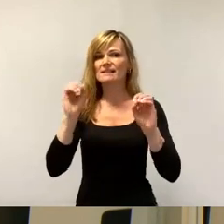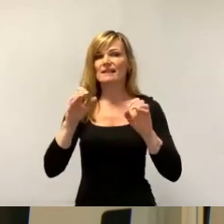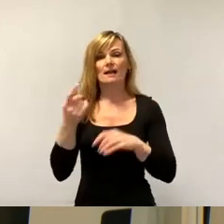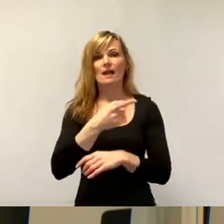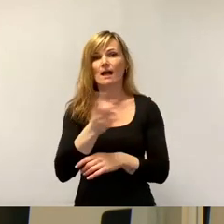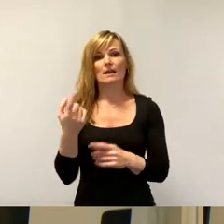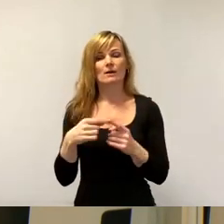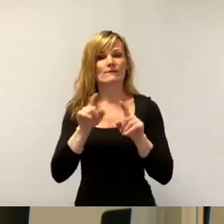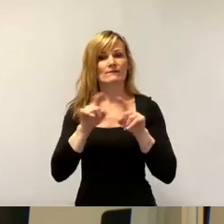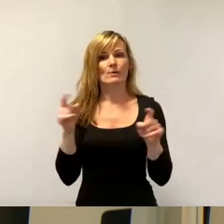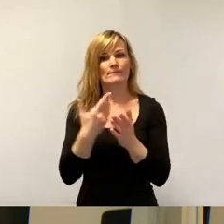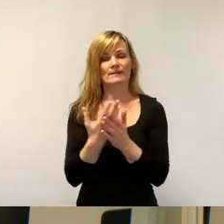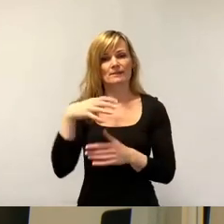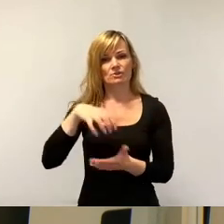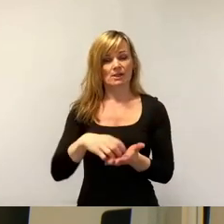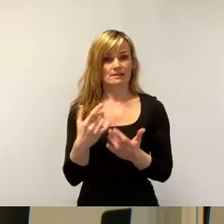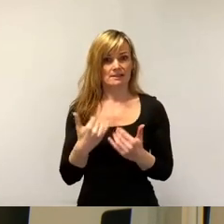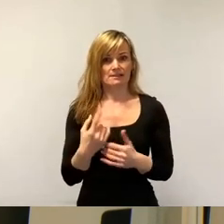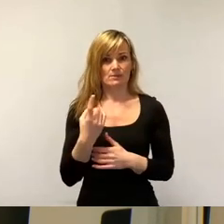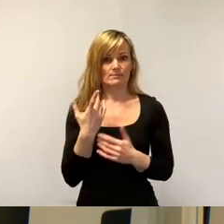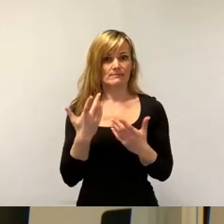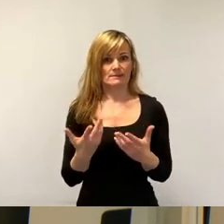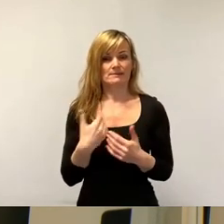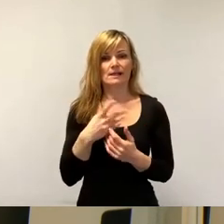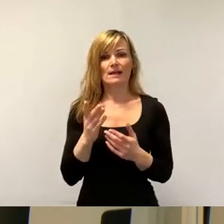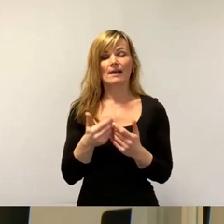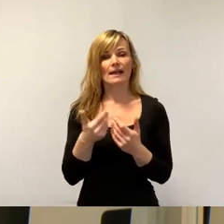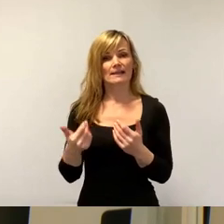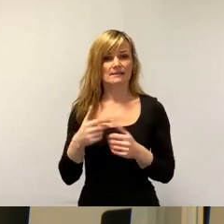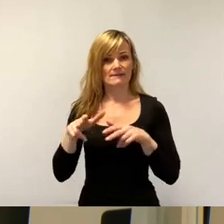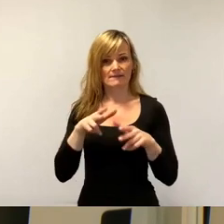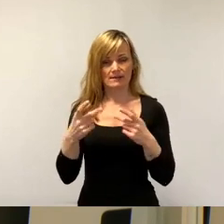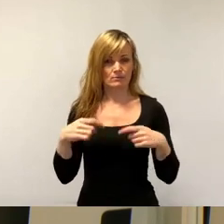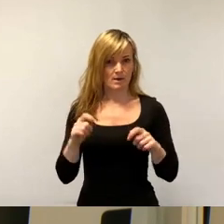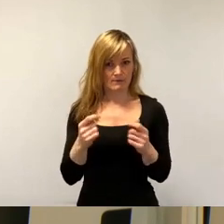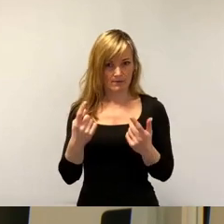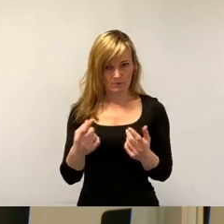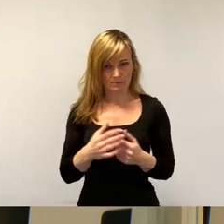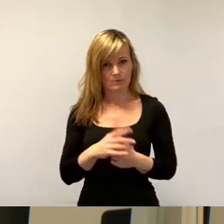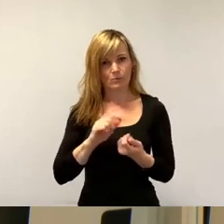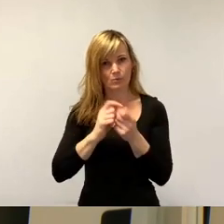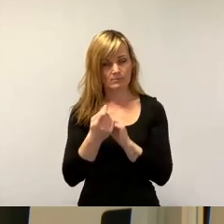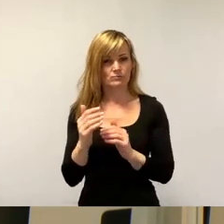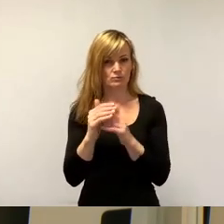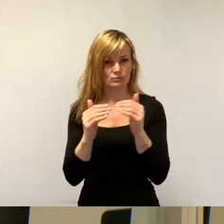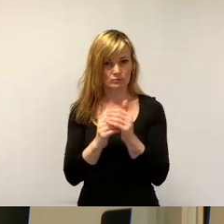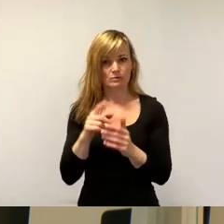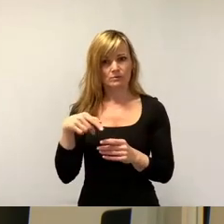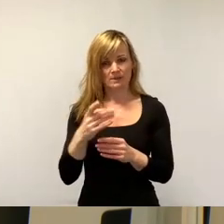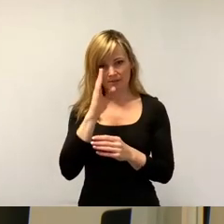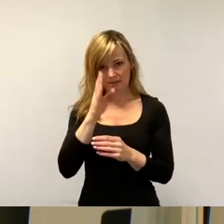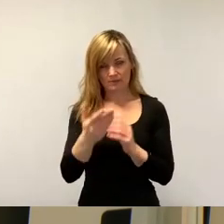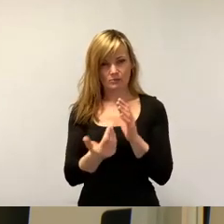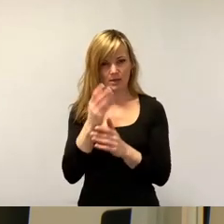Unternehmen in dieser Stadt sein, jetzt kommt ein großer, jetzt wird extra Verwaltung aufgebaut und umstrukturiert und neu auf ihn ausgerichtet. Denn die